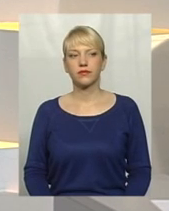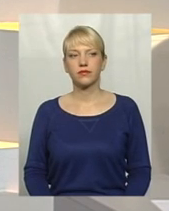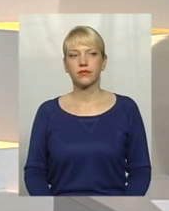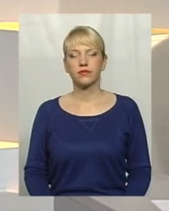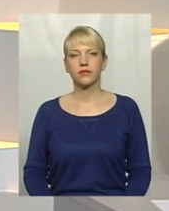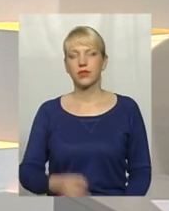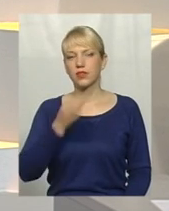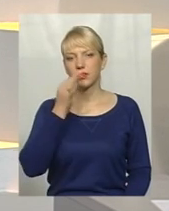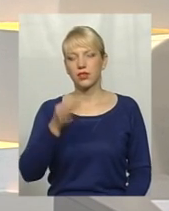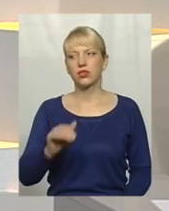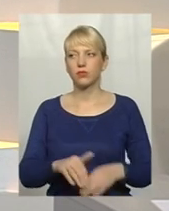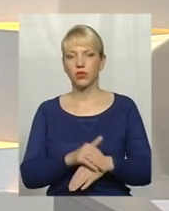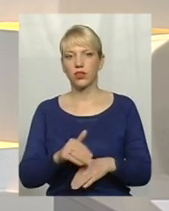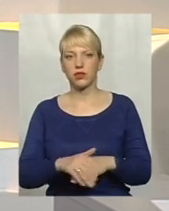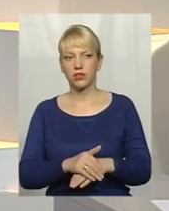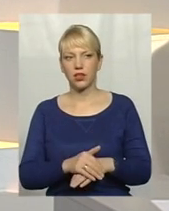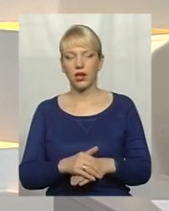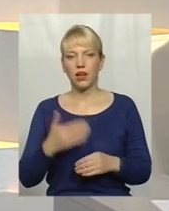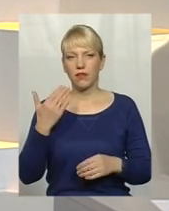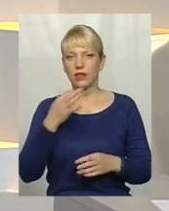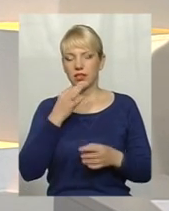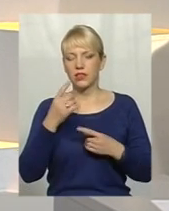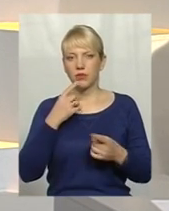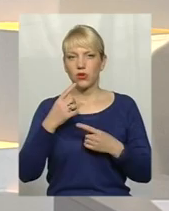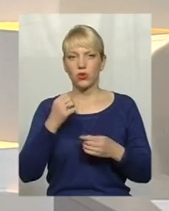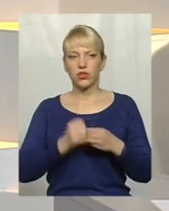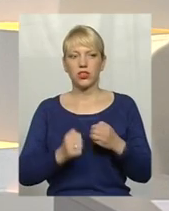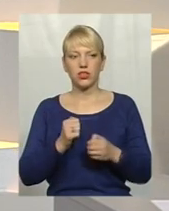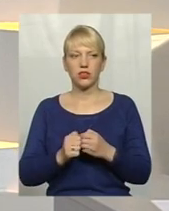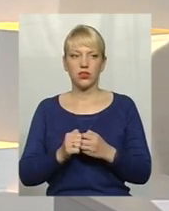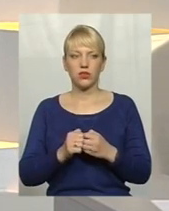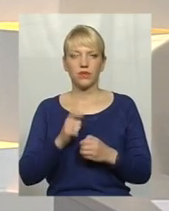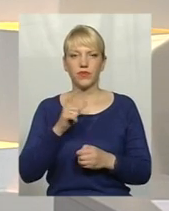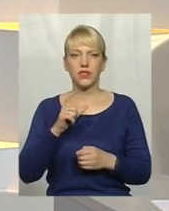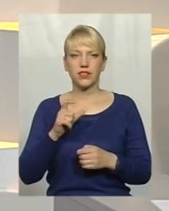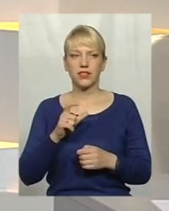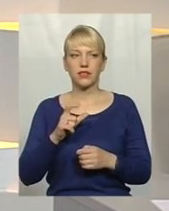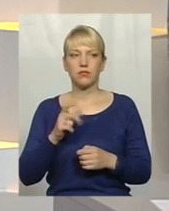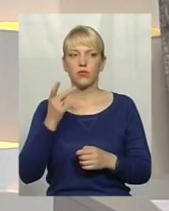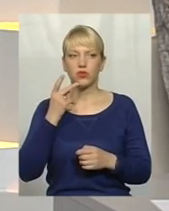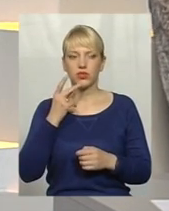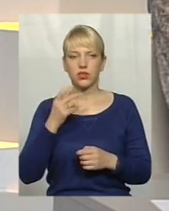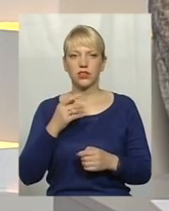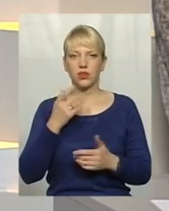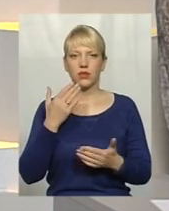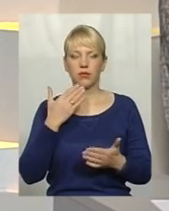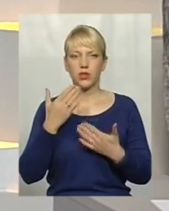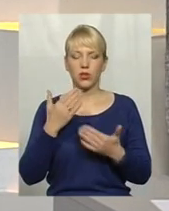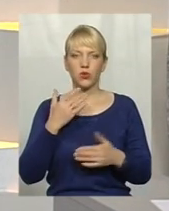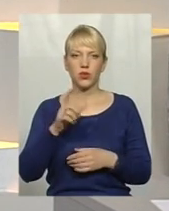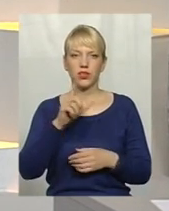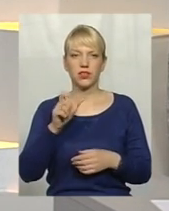Скажіть, будь ласка, ви спілкуєтеся часто, практично постійно, останній період, з